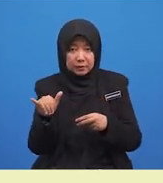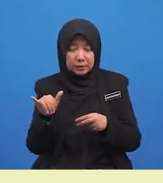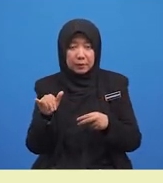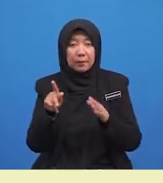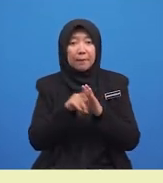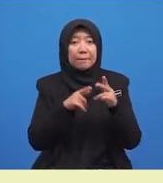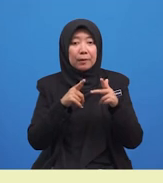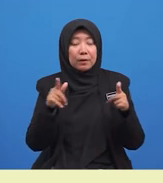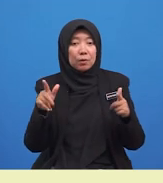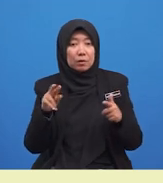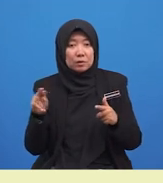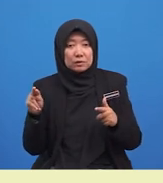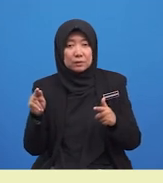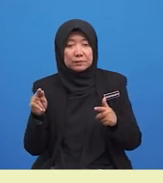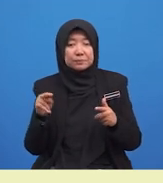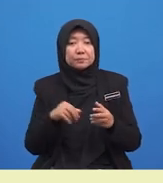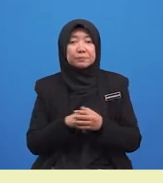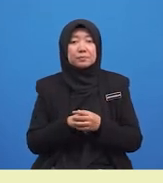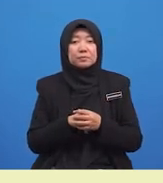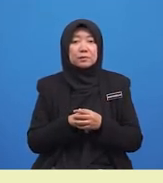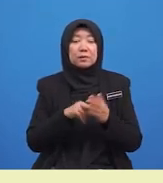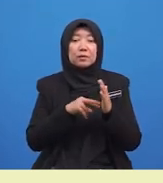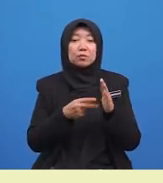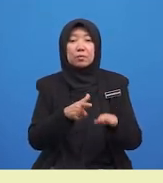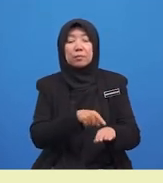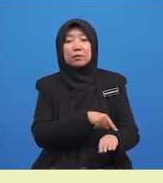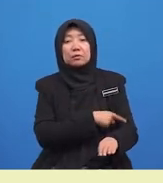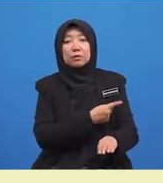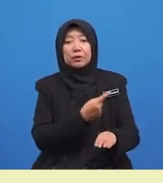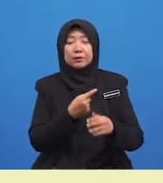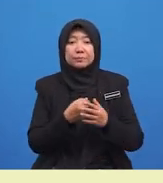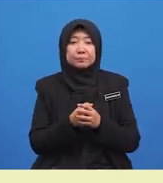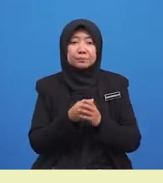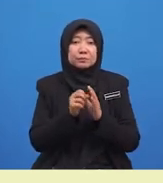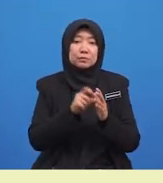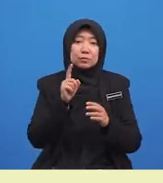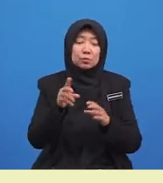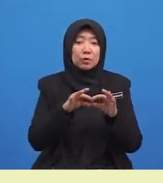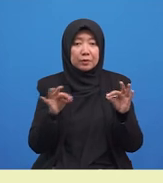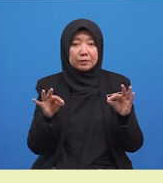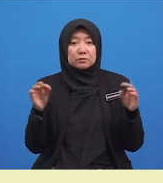perluasan predikat bermaksud memanjangkan predikat sesuatu ayat dengan